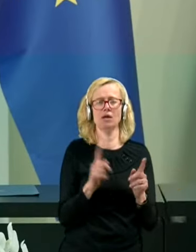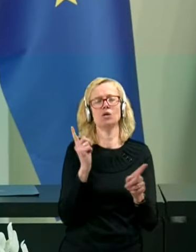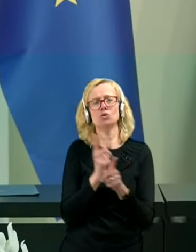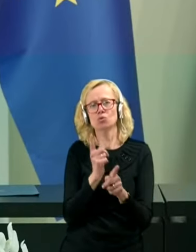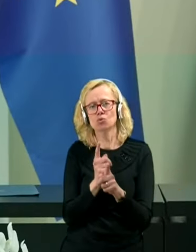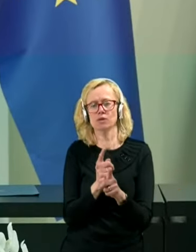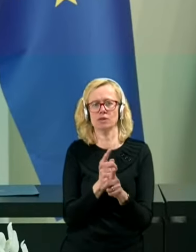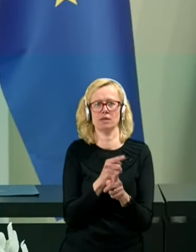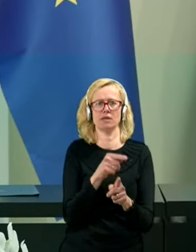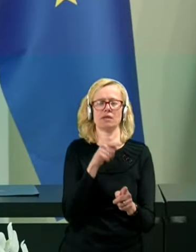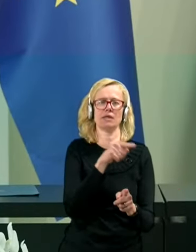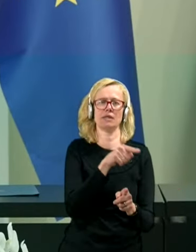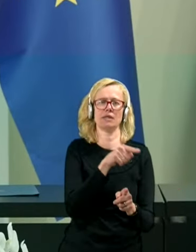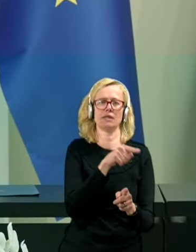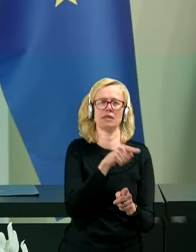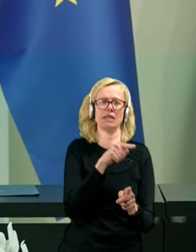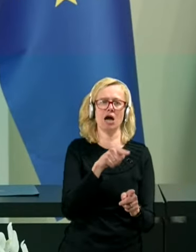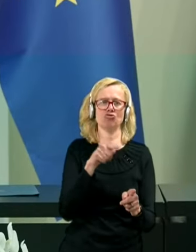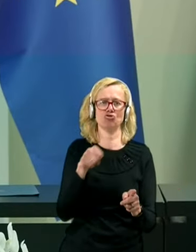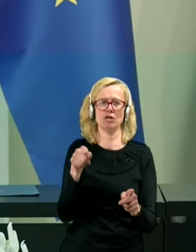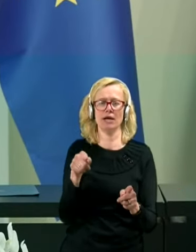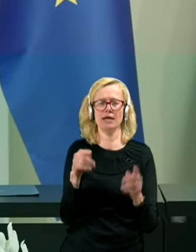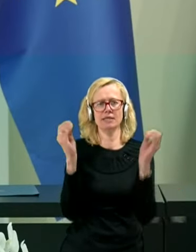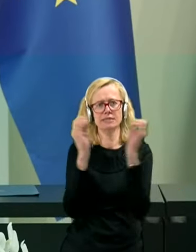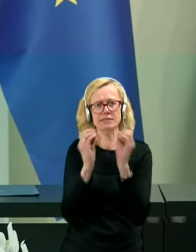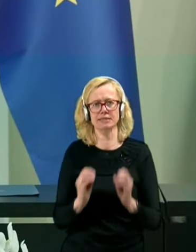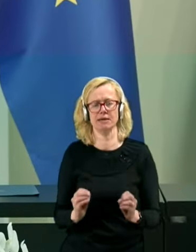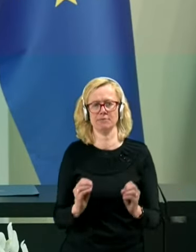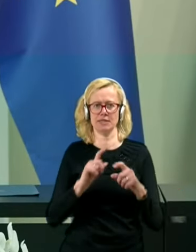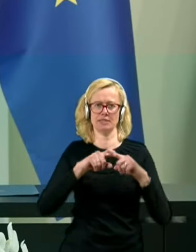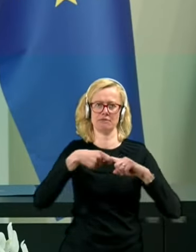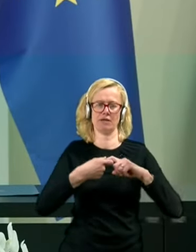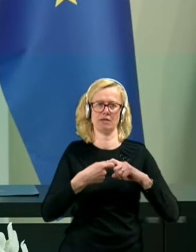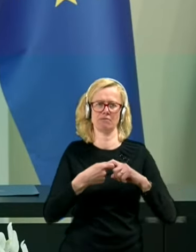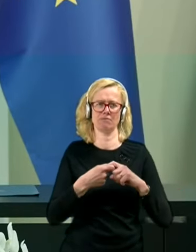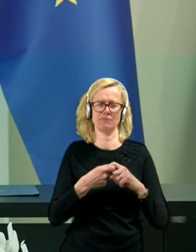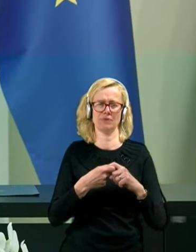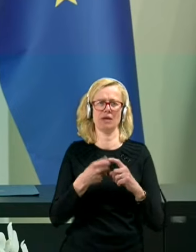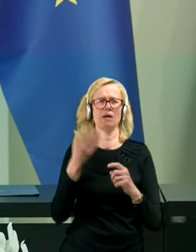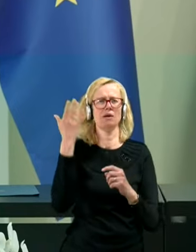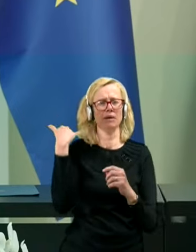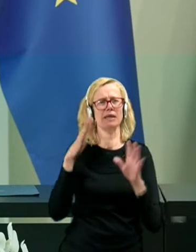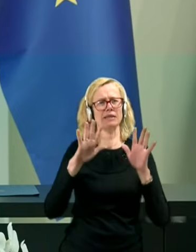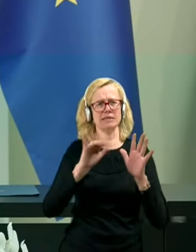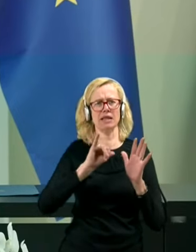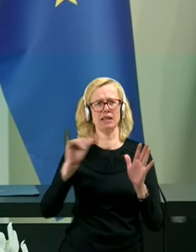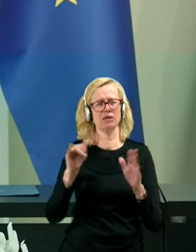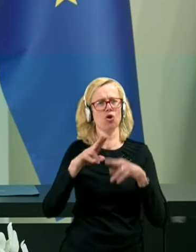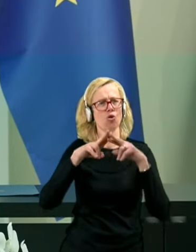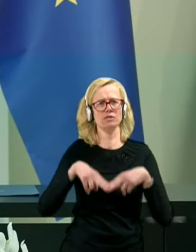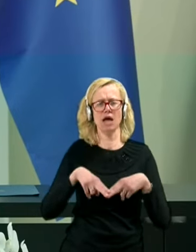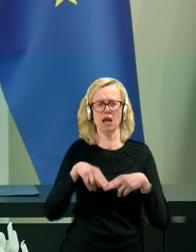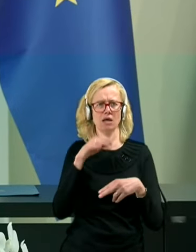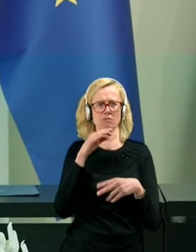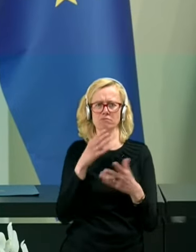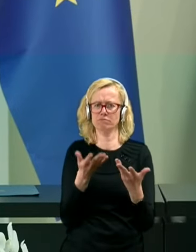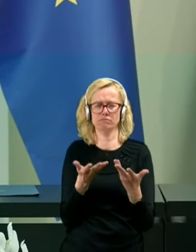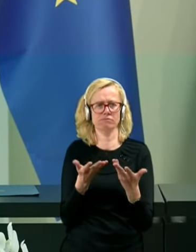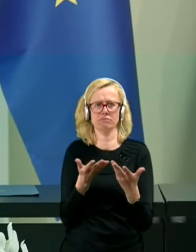sistemske stvari, ki so ostale prej desetletja ali več nedotaknene.